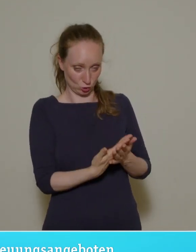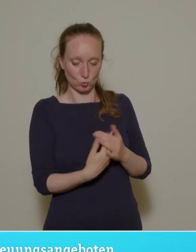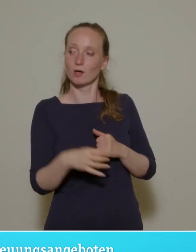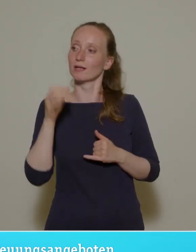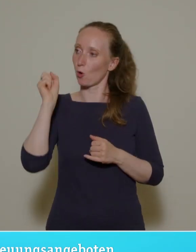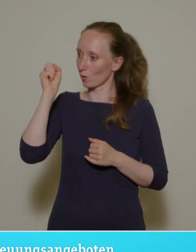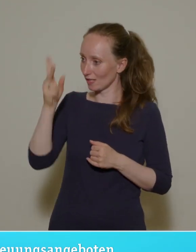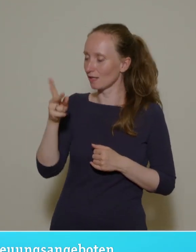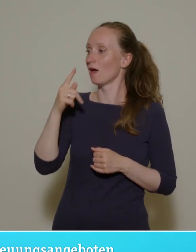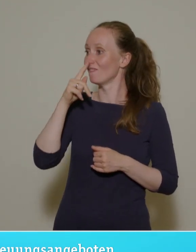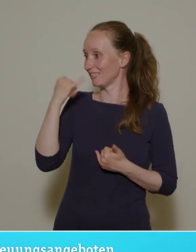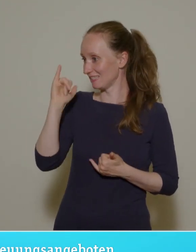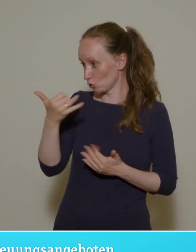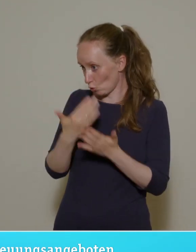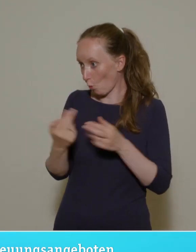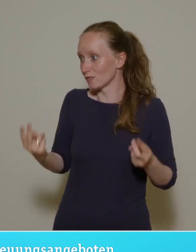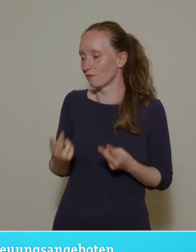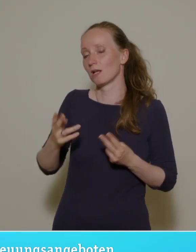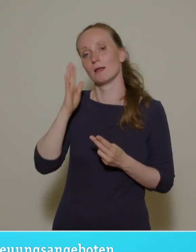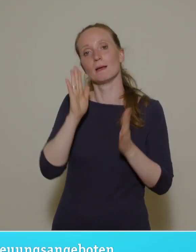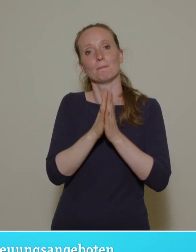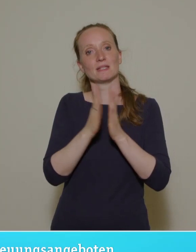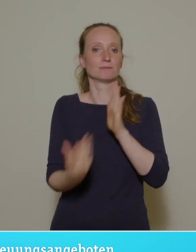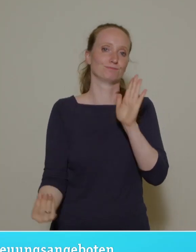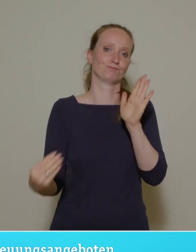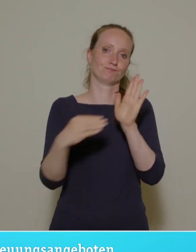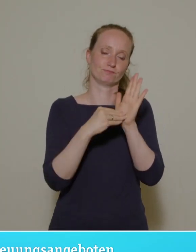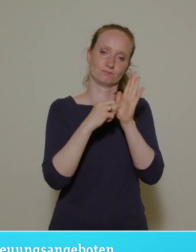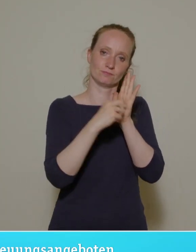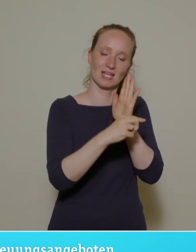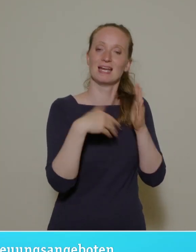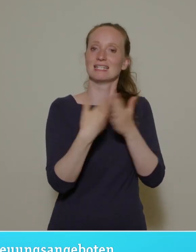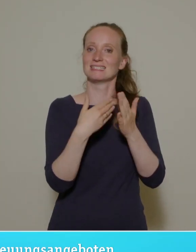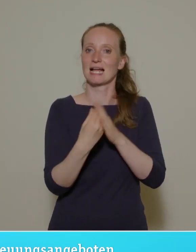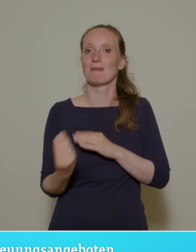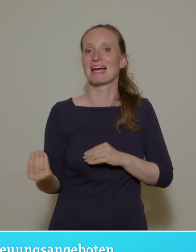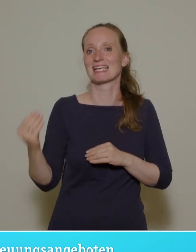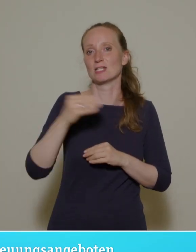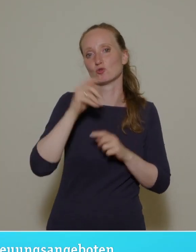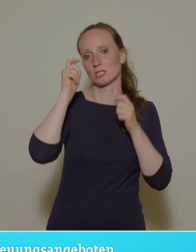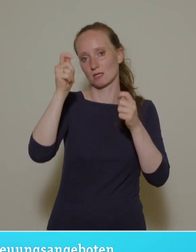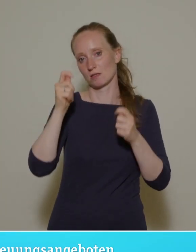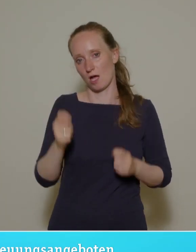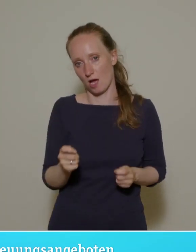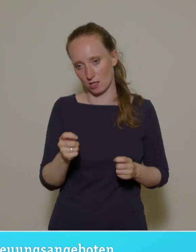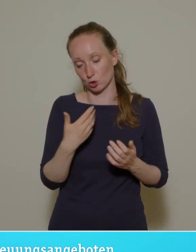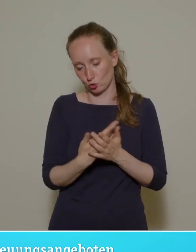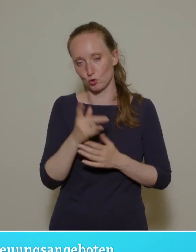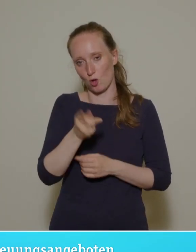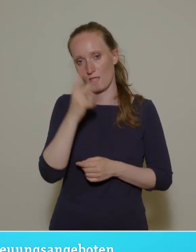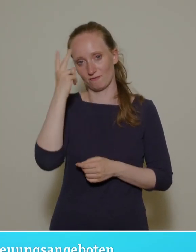Wir hätten es dann aber auch gerne beschlossen. Und so ist auch unser Ergänzungsantrag zu verstehen. Wir